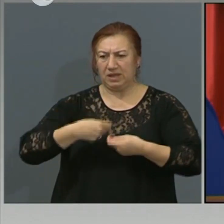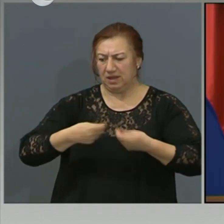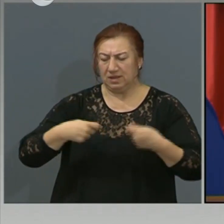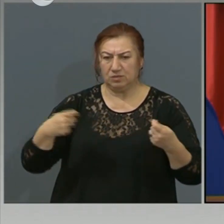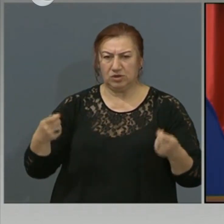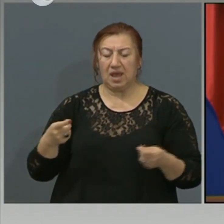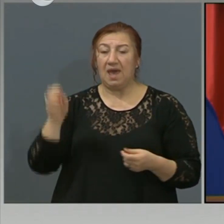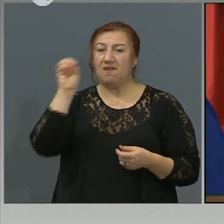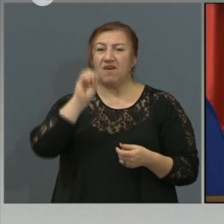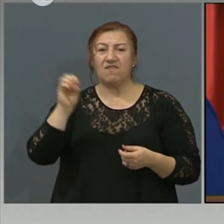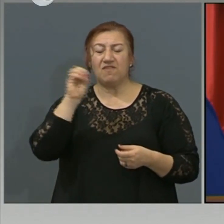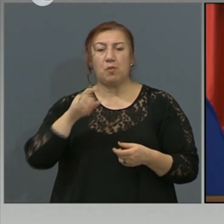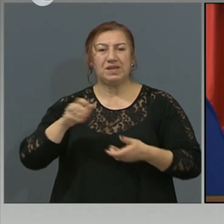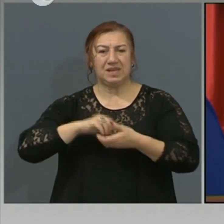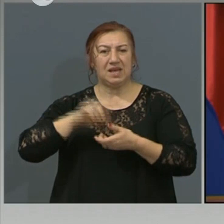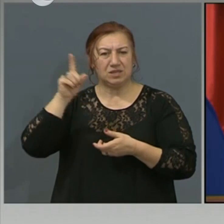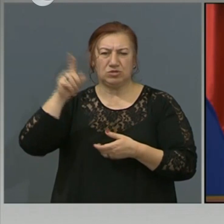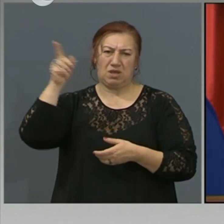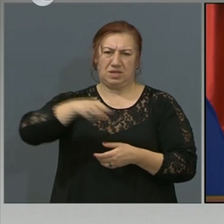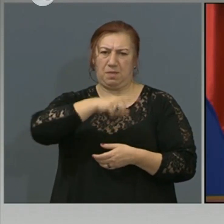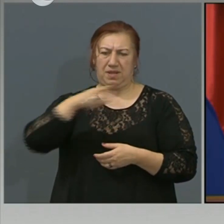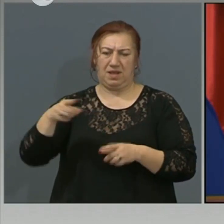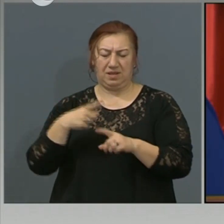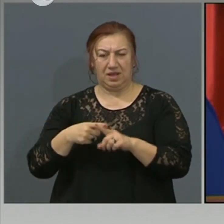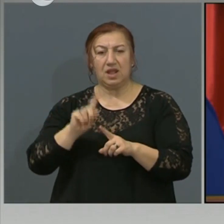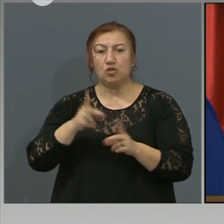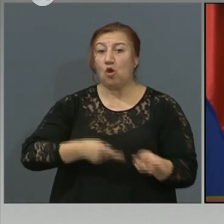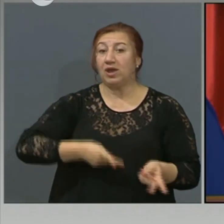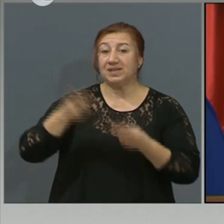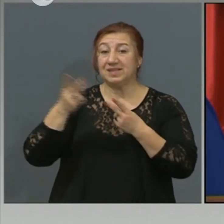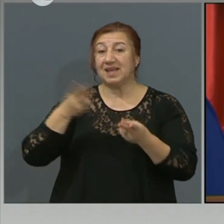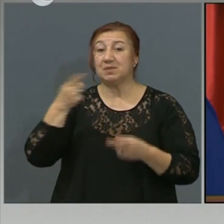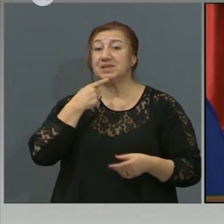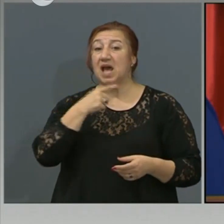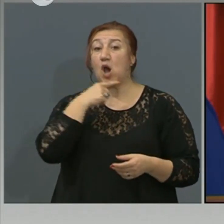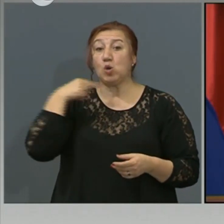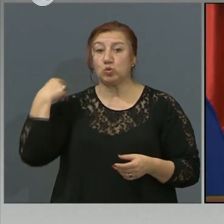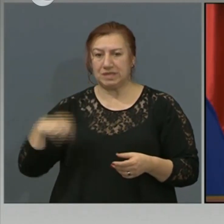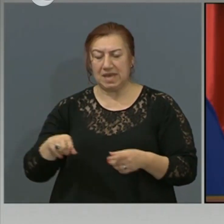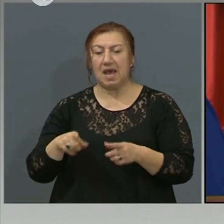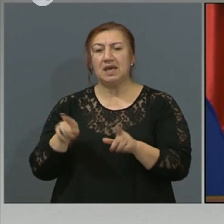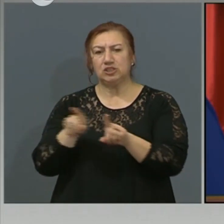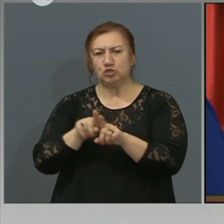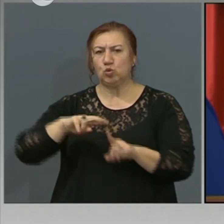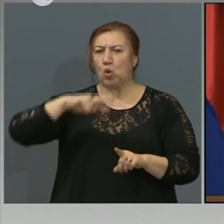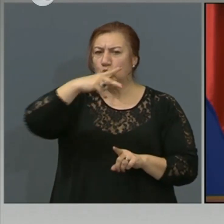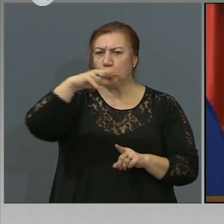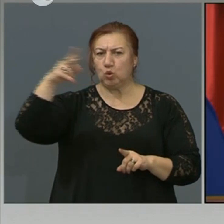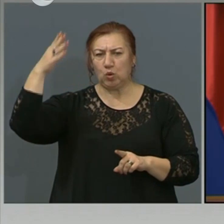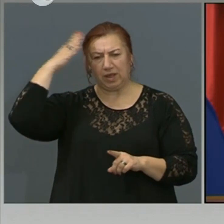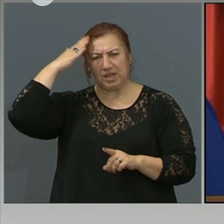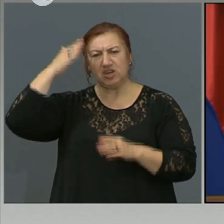се изнася в огромни количества за Русия, например, и за други държави, трети страни, както и вие имате в болницата, казахте,